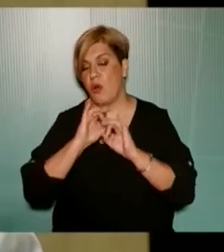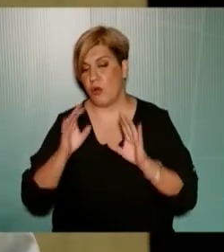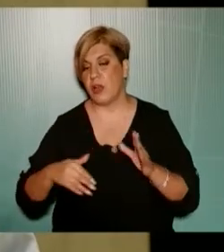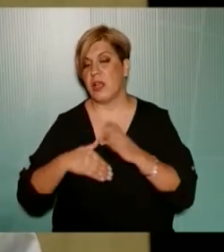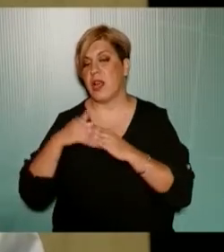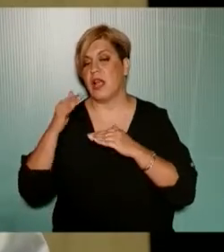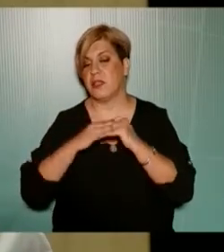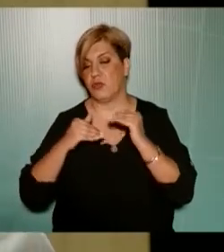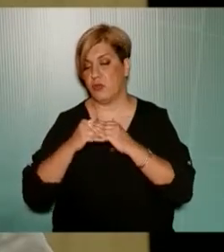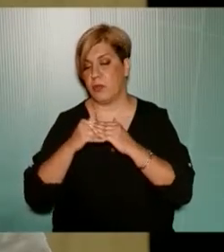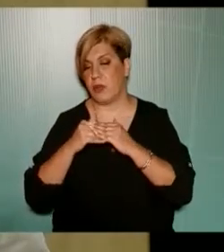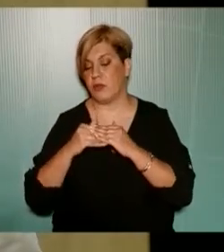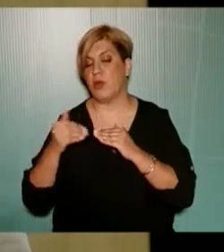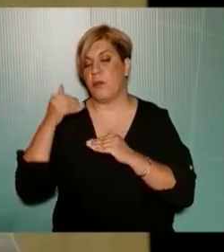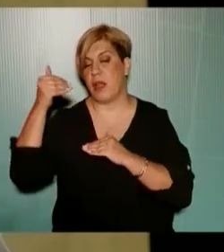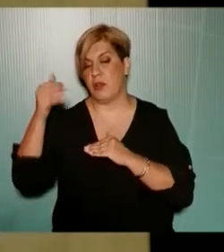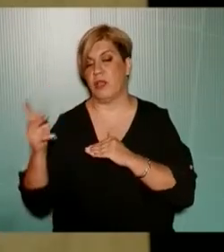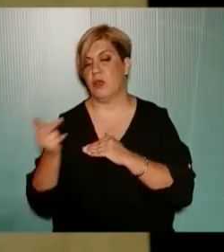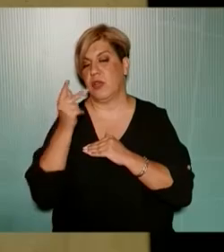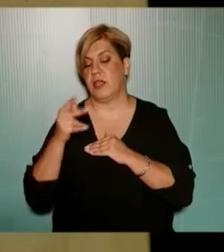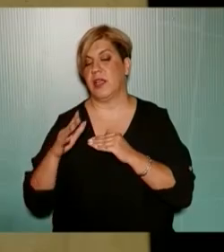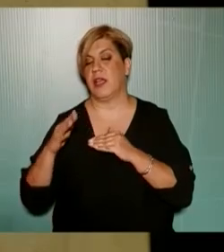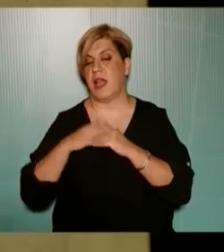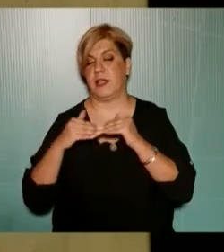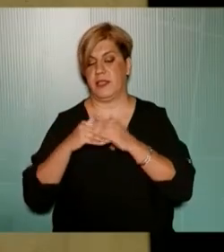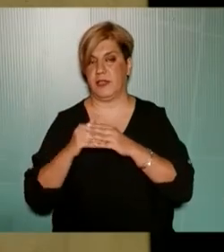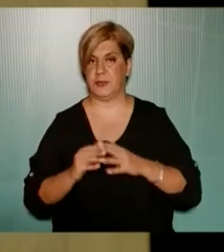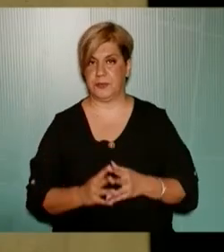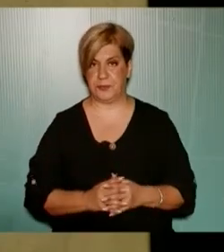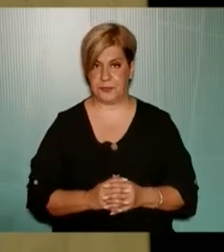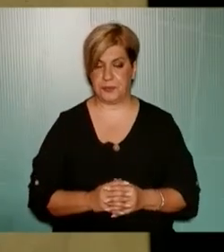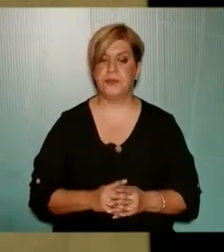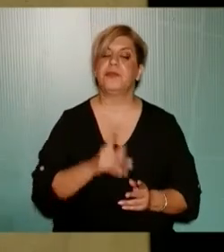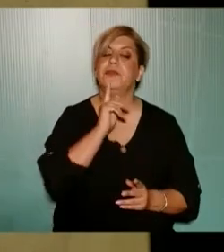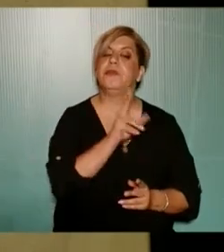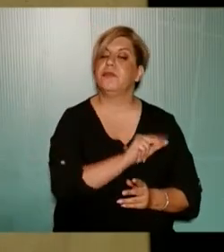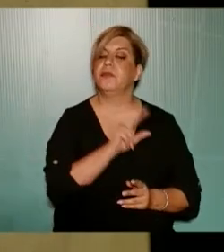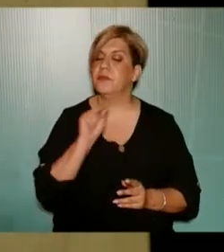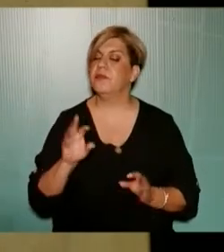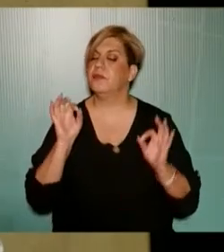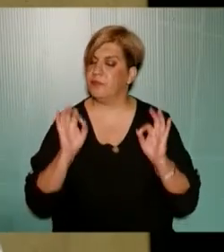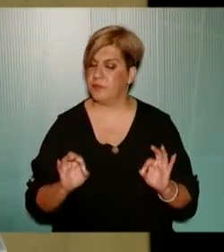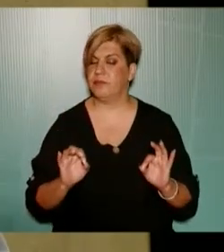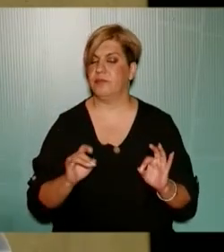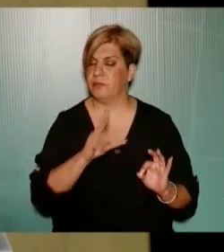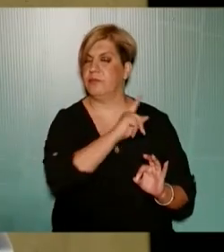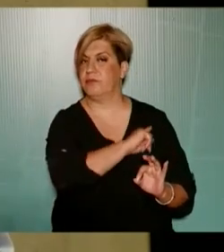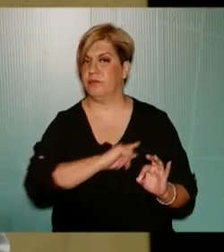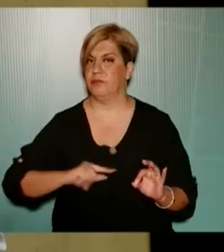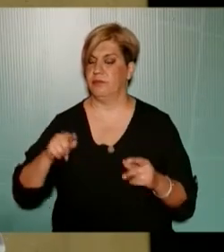χτίζουμε το μέλλον της κοινωνικής κατοικίας σε αυτή τη χώρα Κάτι αντίστοιχο λοιπόν γίνεται και εδώ από αυτή τη δίκηση